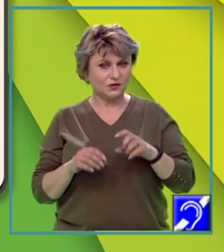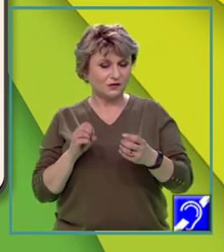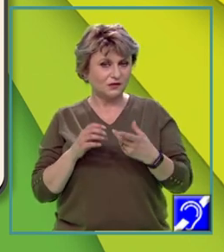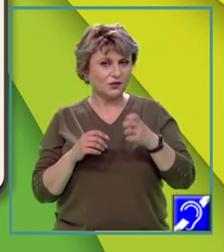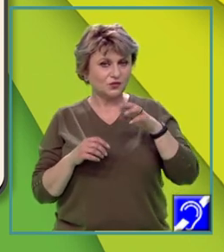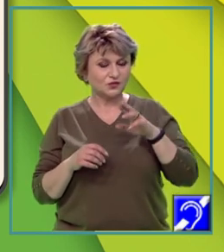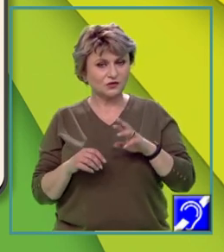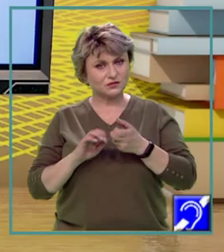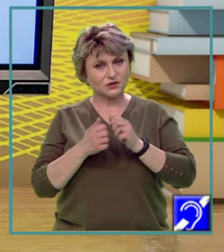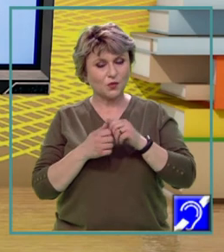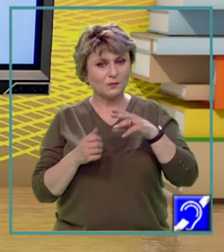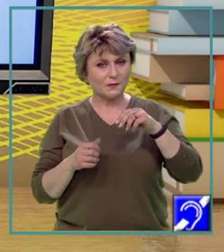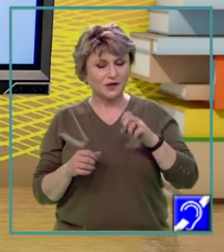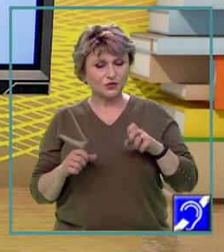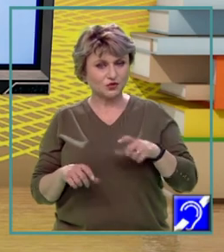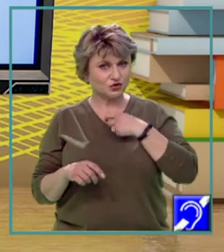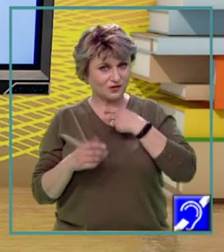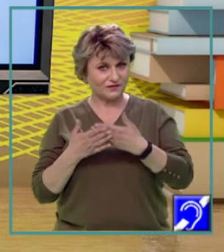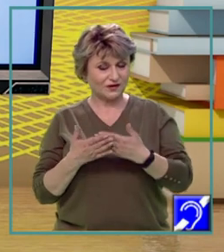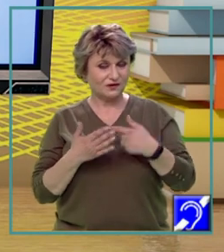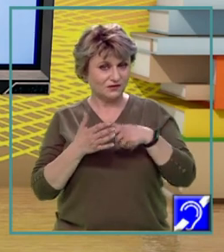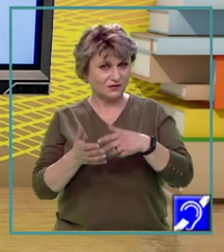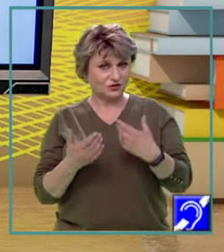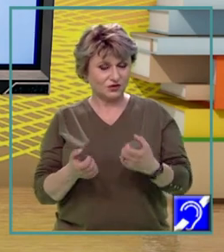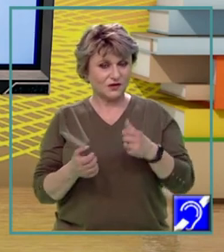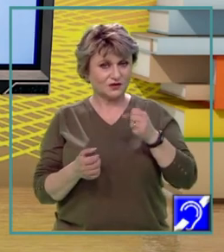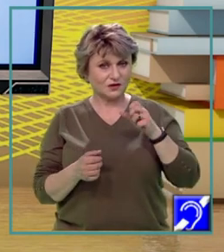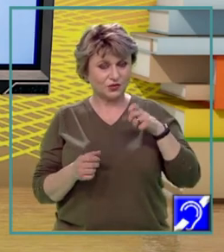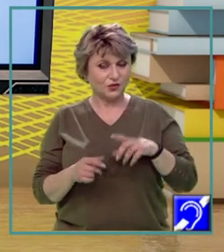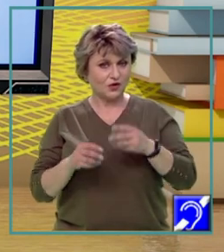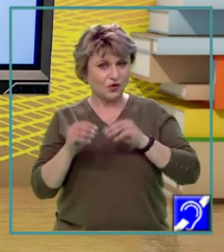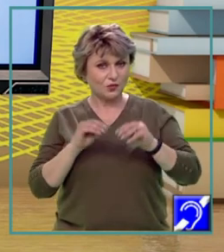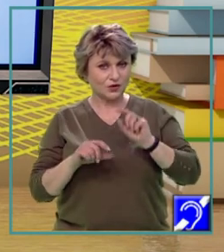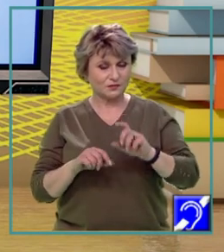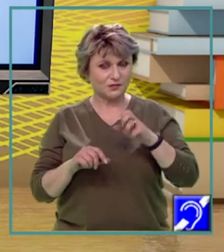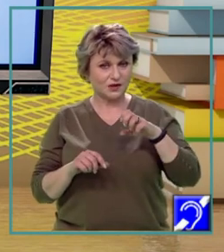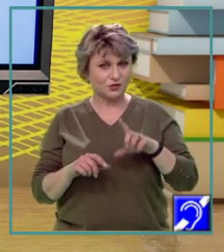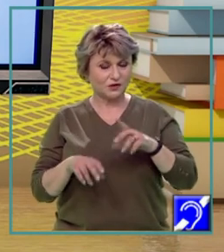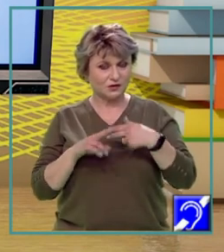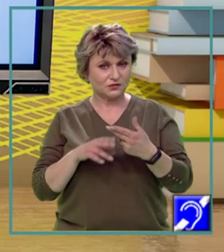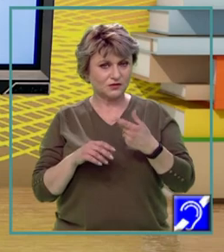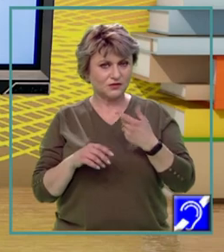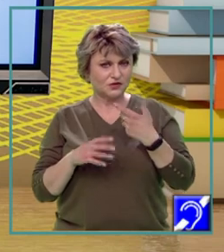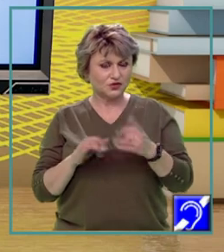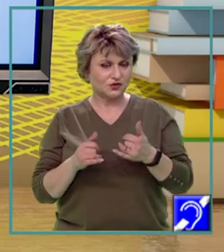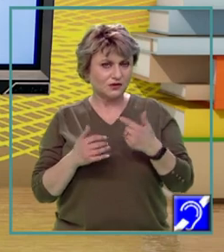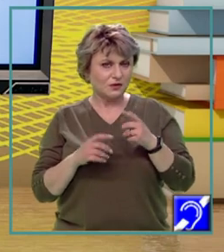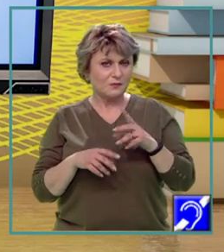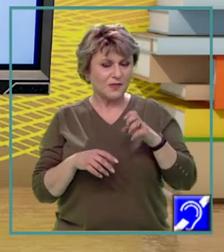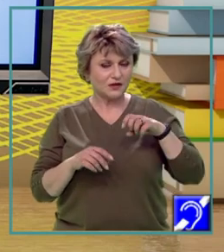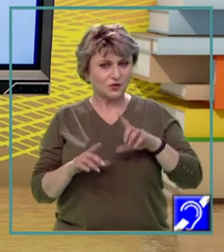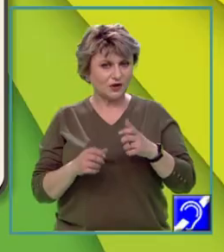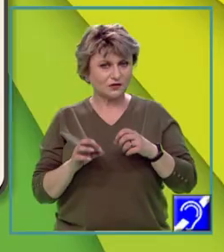geografic. Mediul geografic reprezintă ansamblul componentelor mediului natural și a mediului antropic.